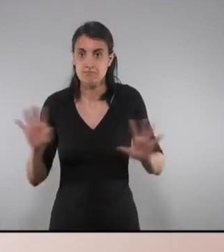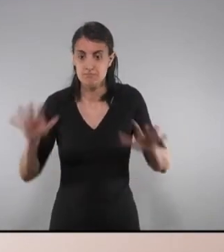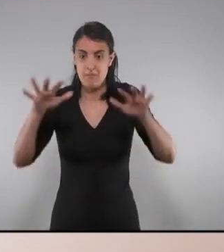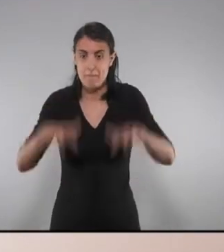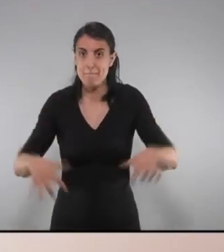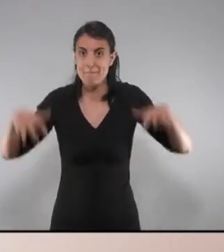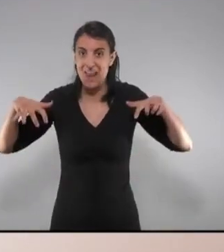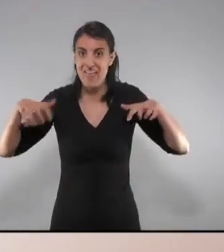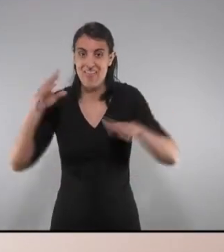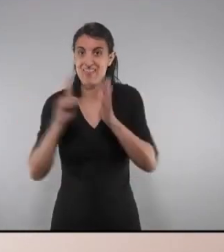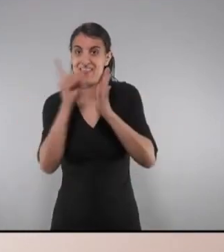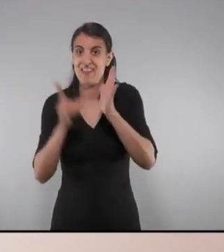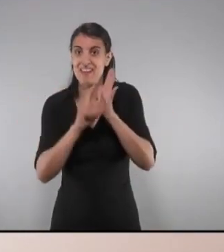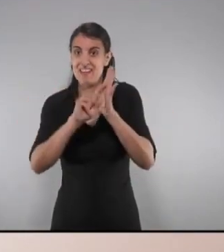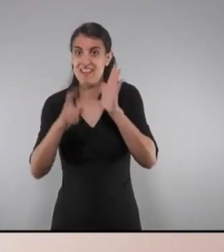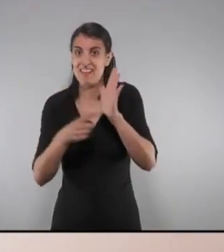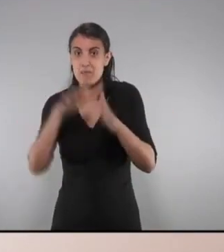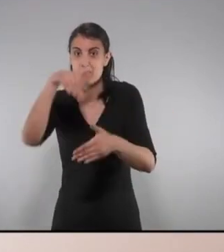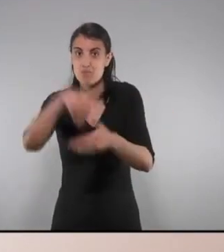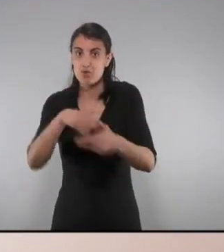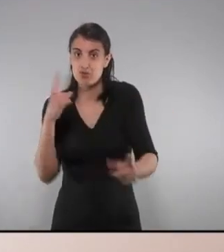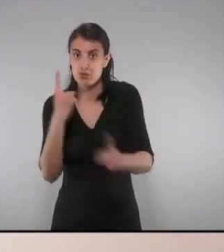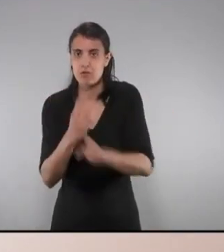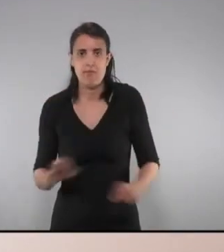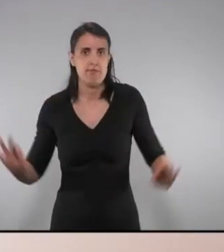com el decret llei no van tindre cap vot en contra d'aquesta cambra.